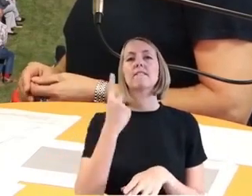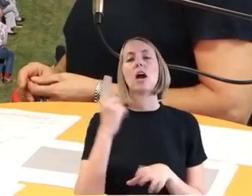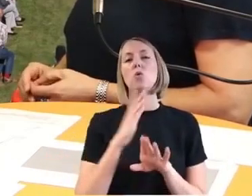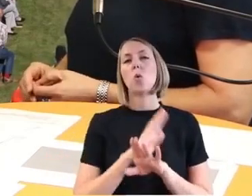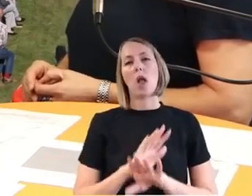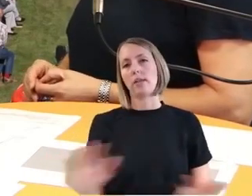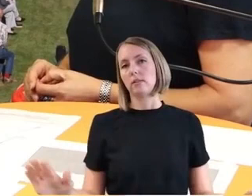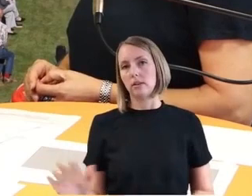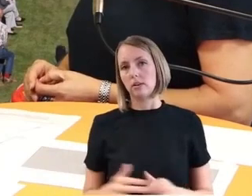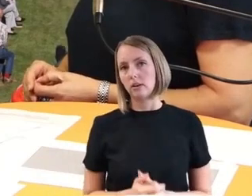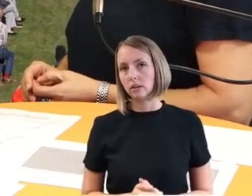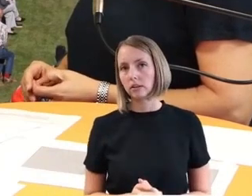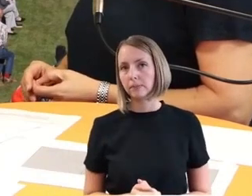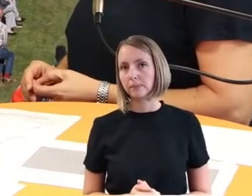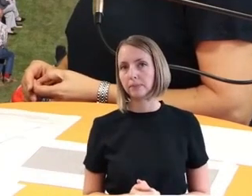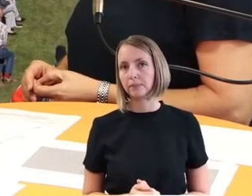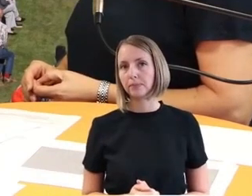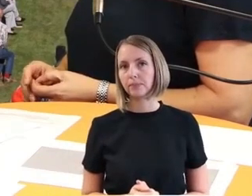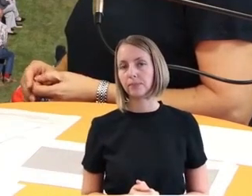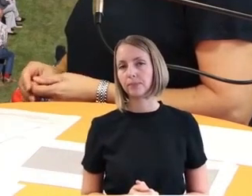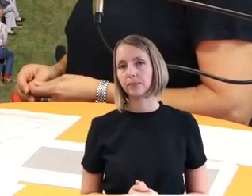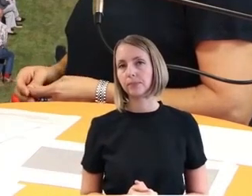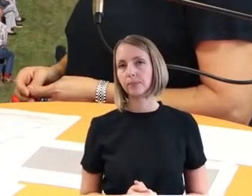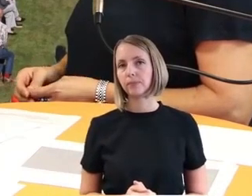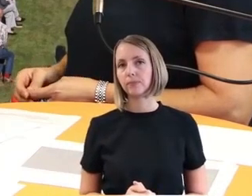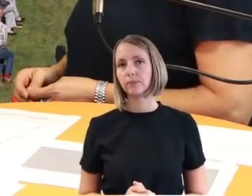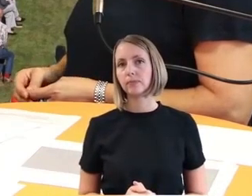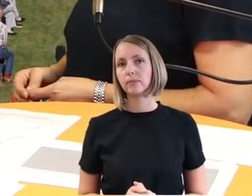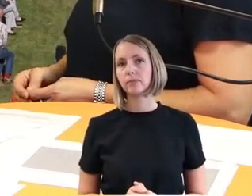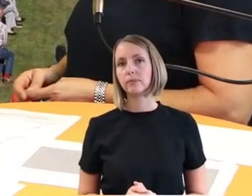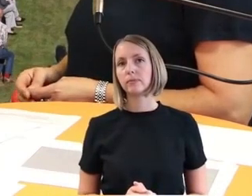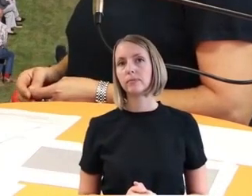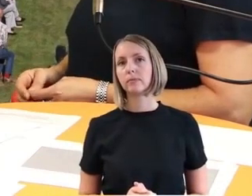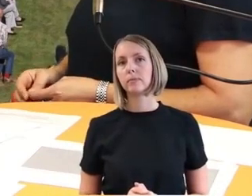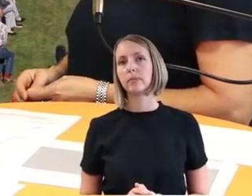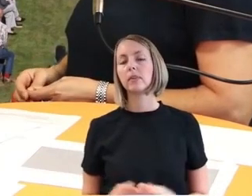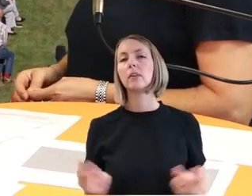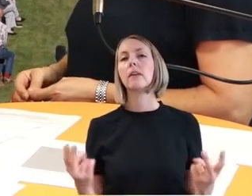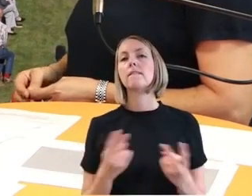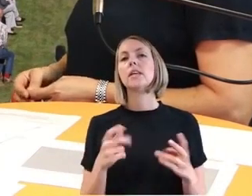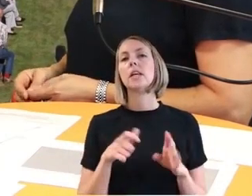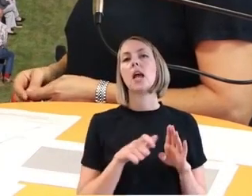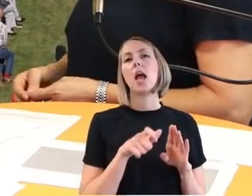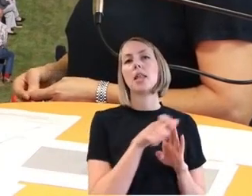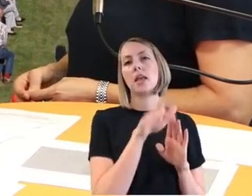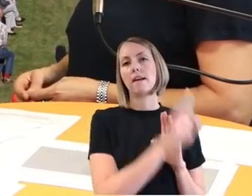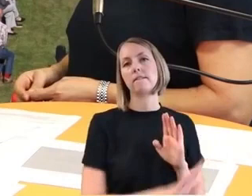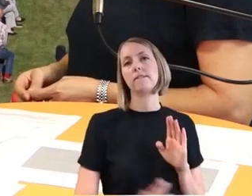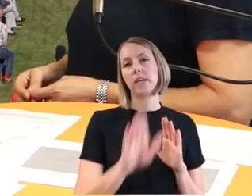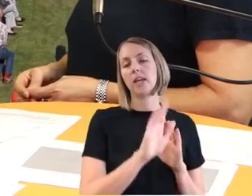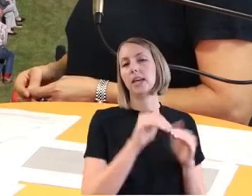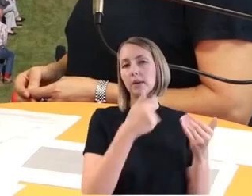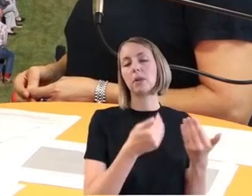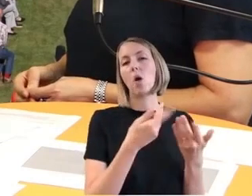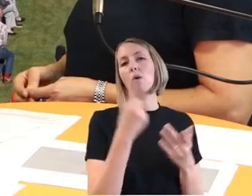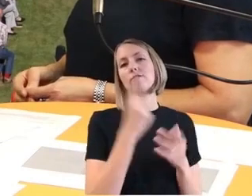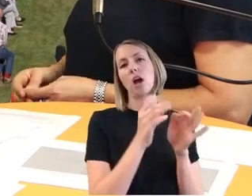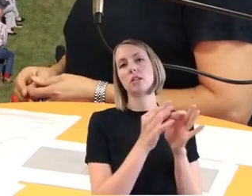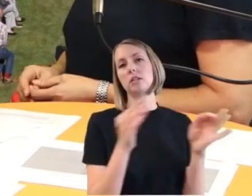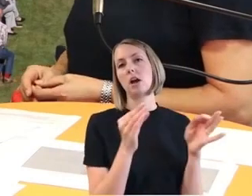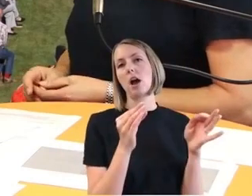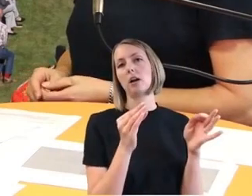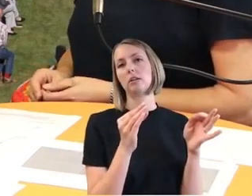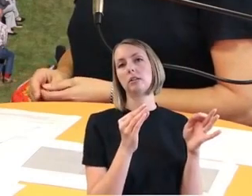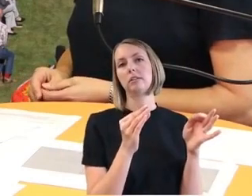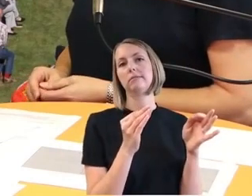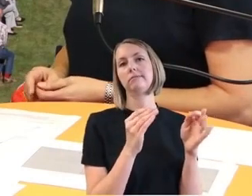es ist quasi wie mit dem landesweiten Warntag in NRW beispielsweise zu vergleichen, der Warntag. Ja,